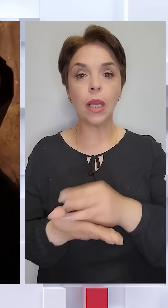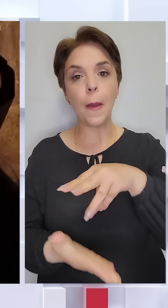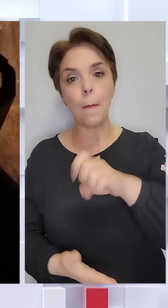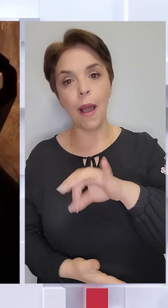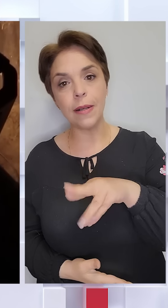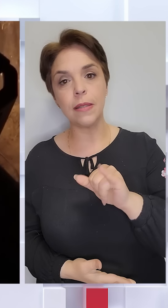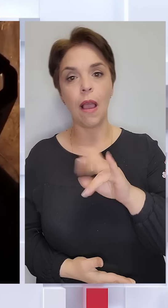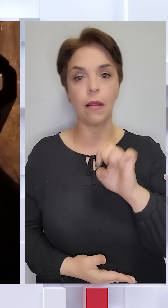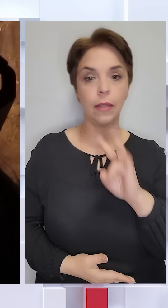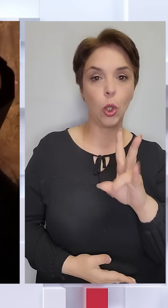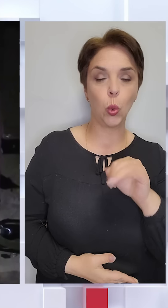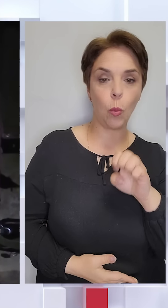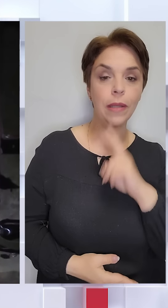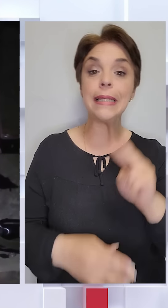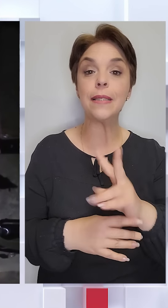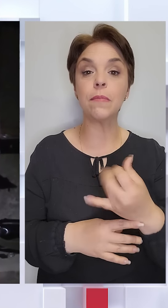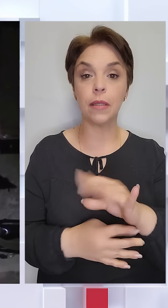Андрій, Номат та Змій.